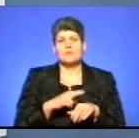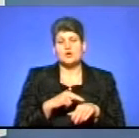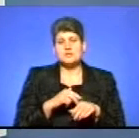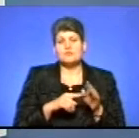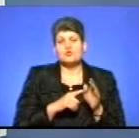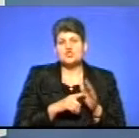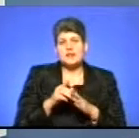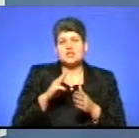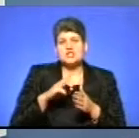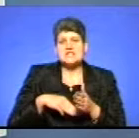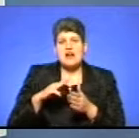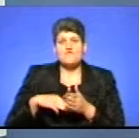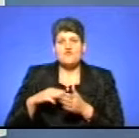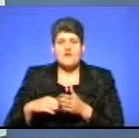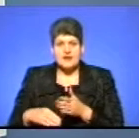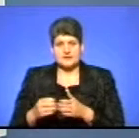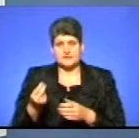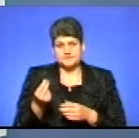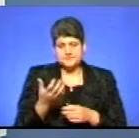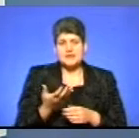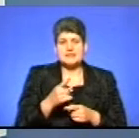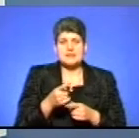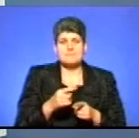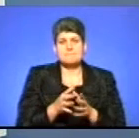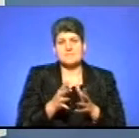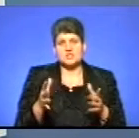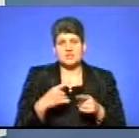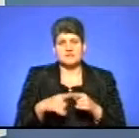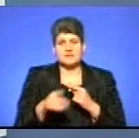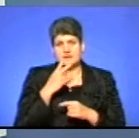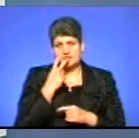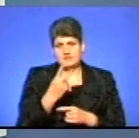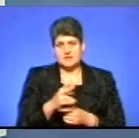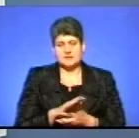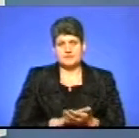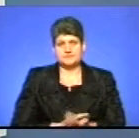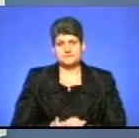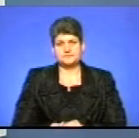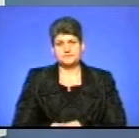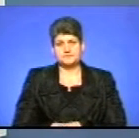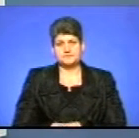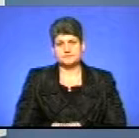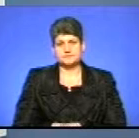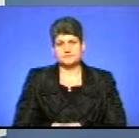України почала штрафувати за перевищення швидкості, яке зафіксували труками. Дивимося матеріал наших колег.